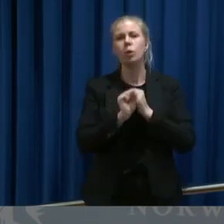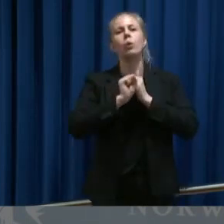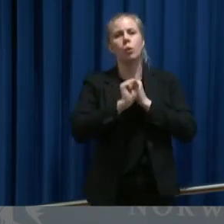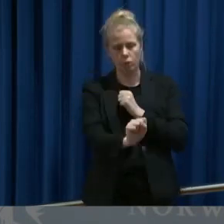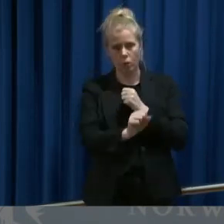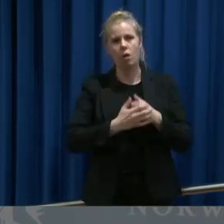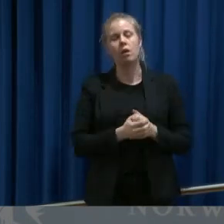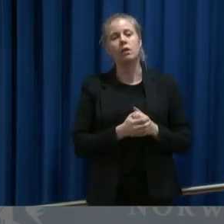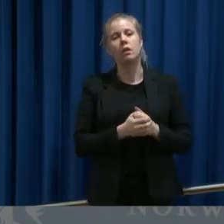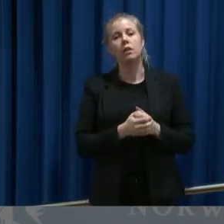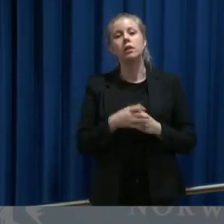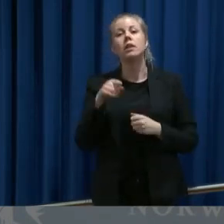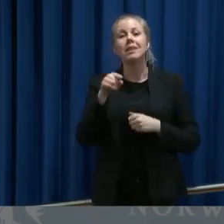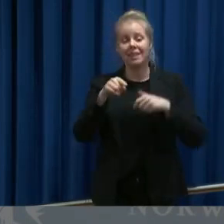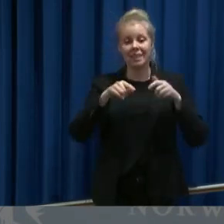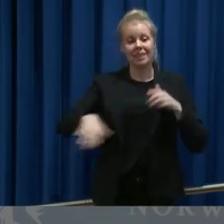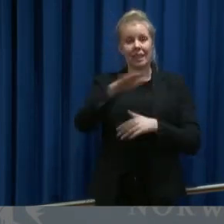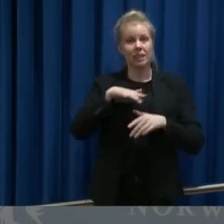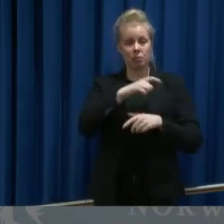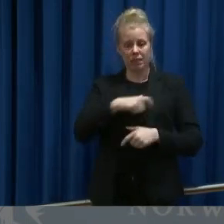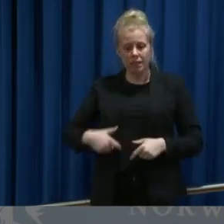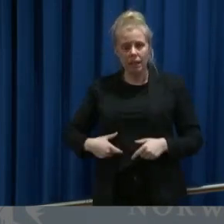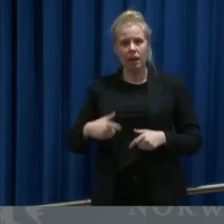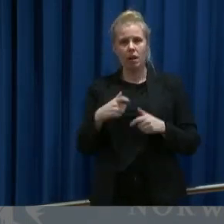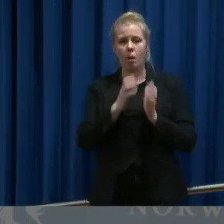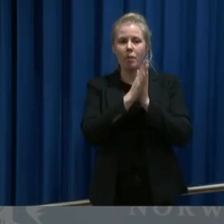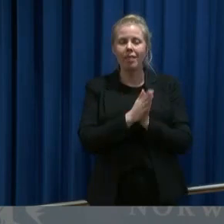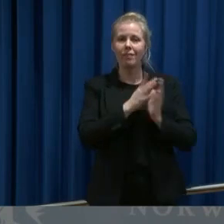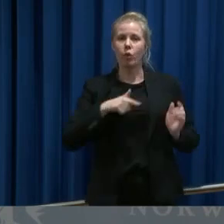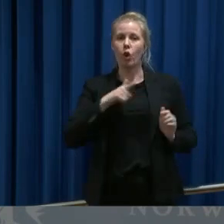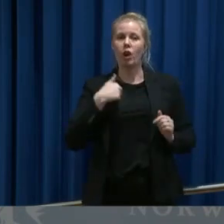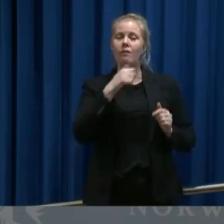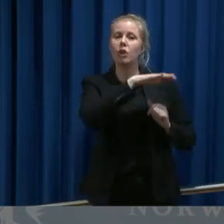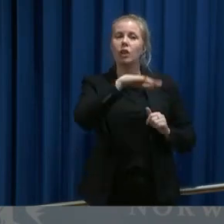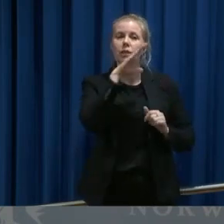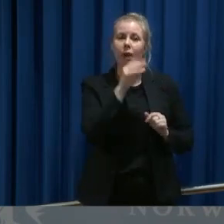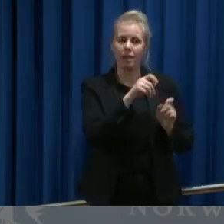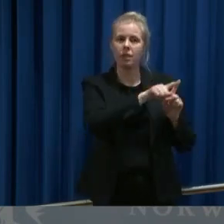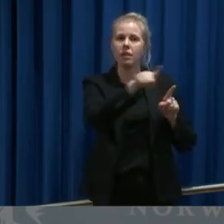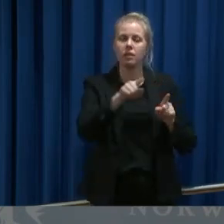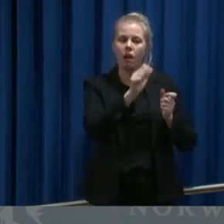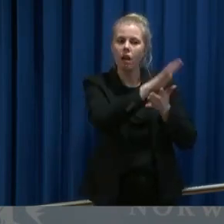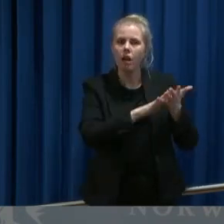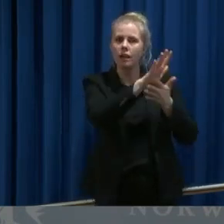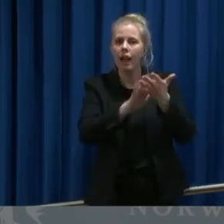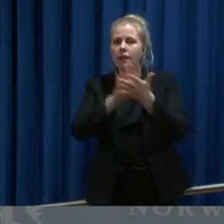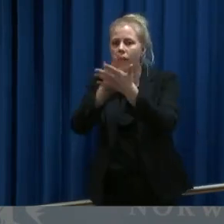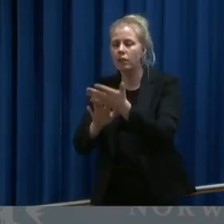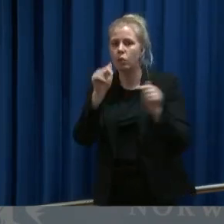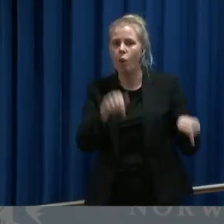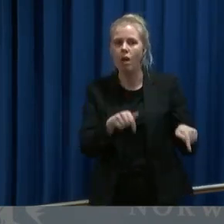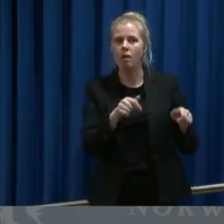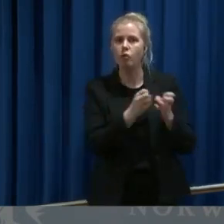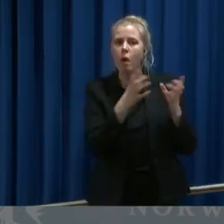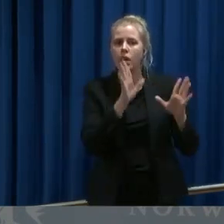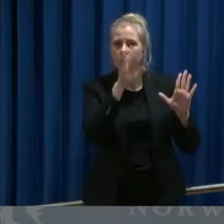digitaliserings og distriksministeren nå har bedt fylkesmennene våre gjøre en kartlegging for å vurdere hvor utbredt dette